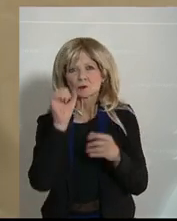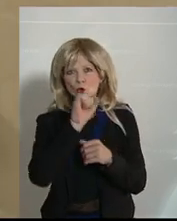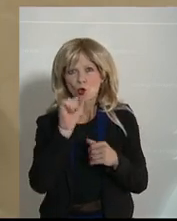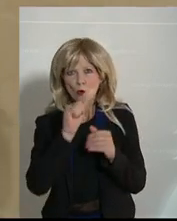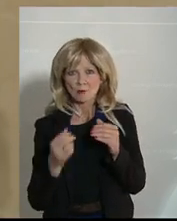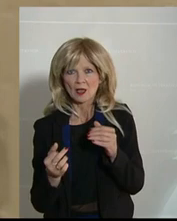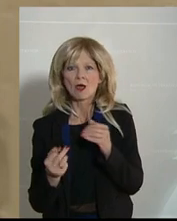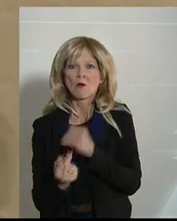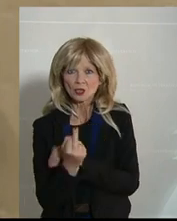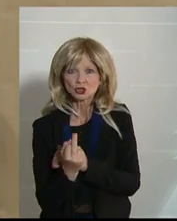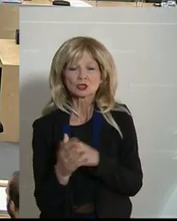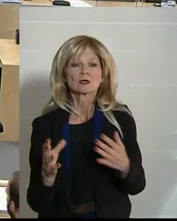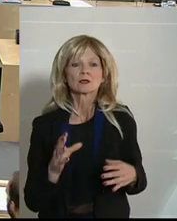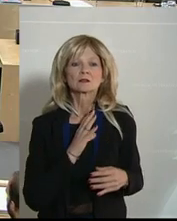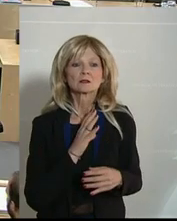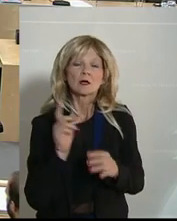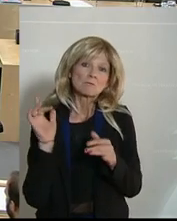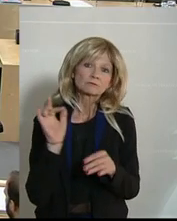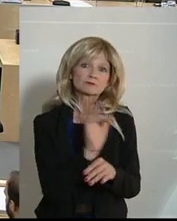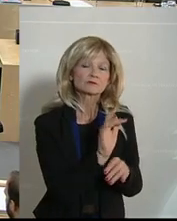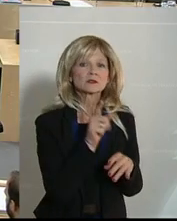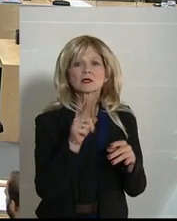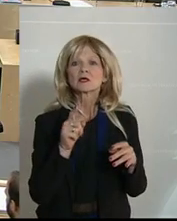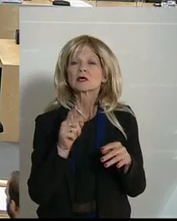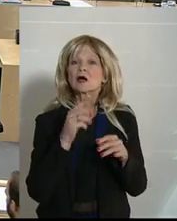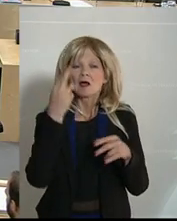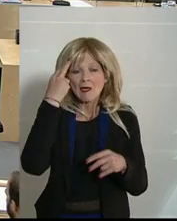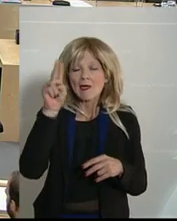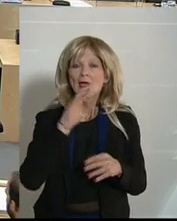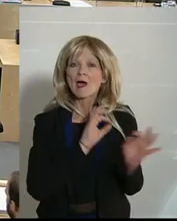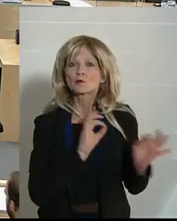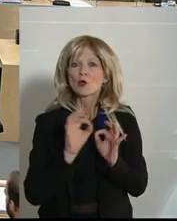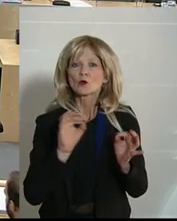ich würde Sie bitten, sich in Ihrer Ausdrucksweise zu mäßigen.